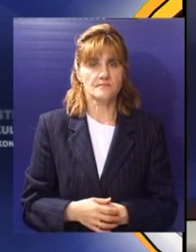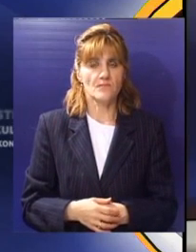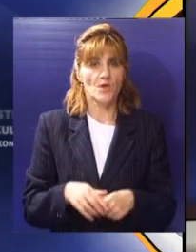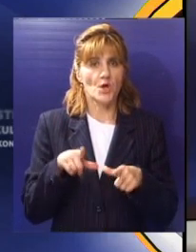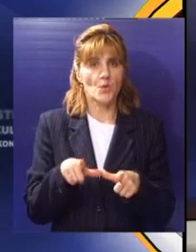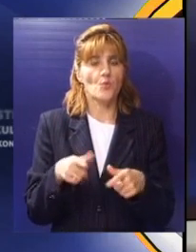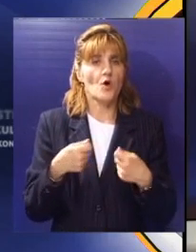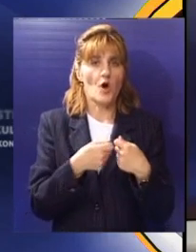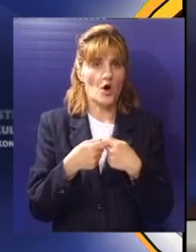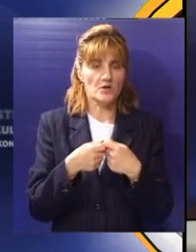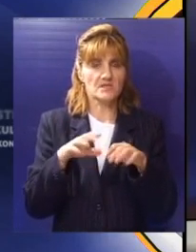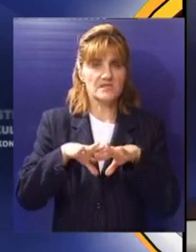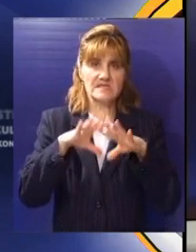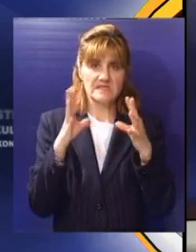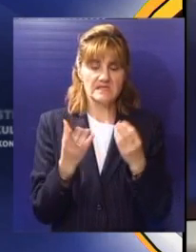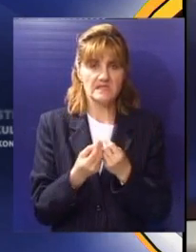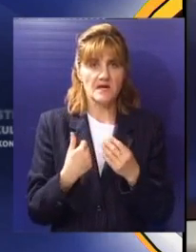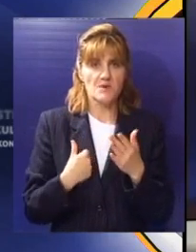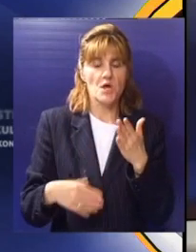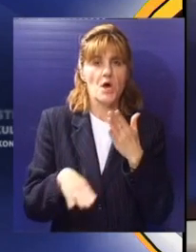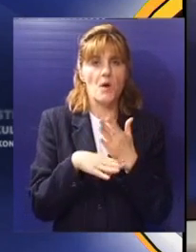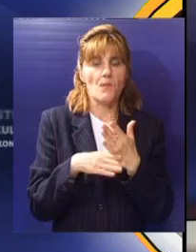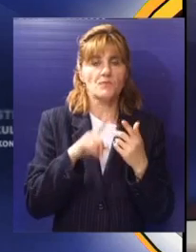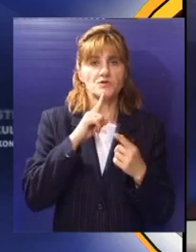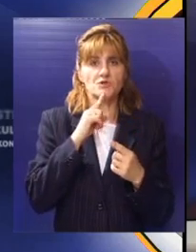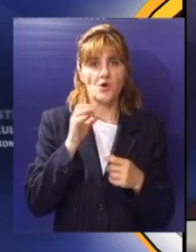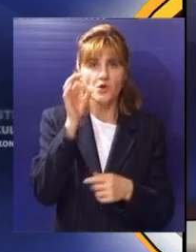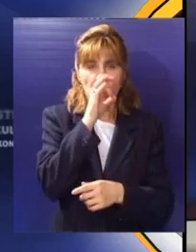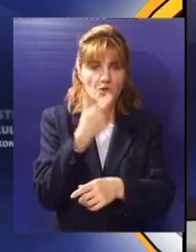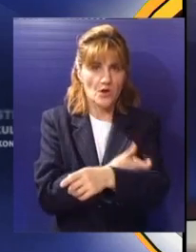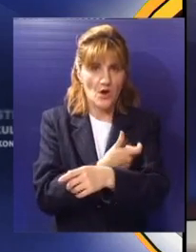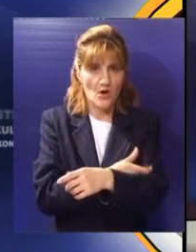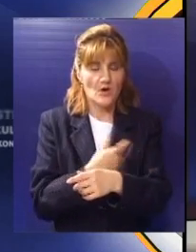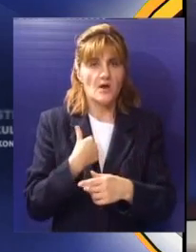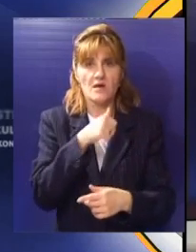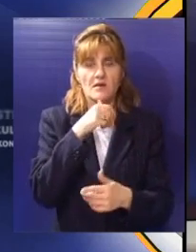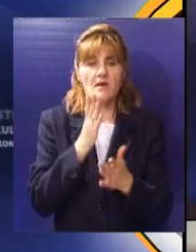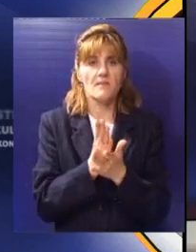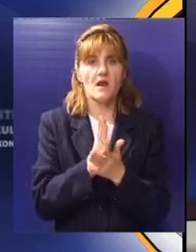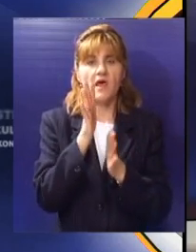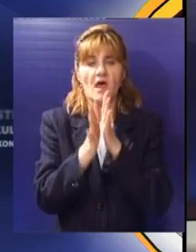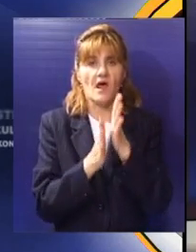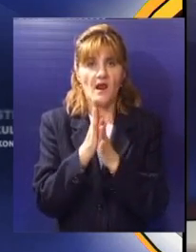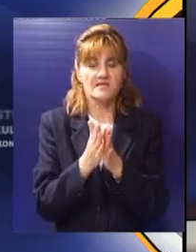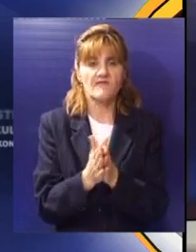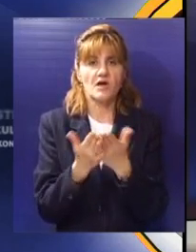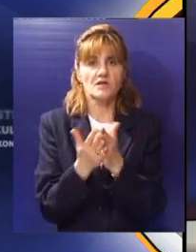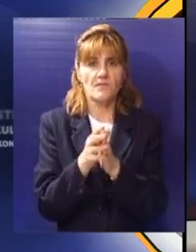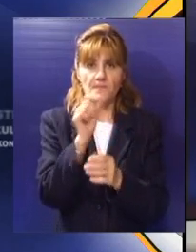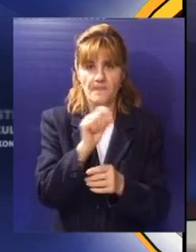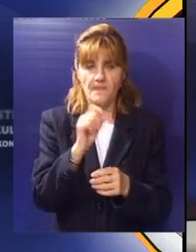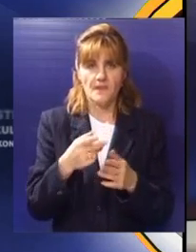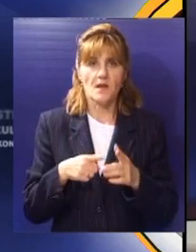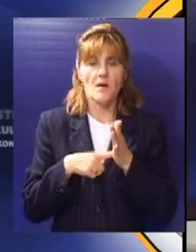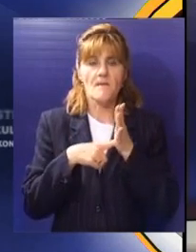U organizaciji zajednice za pomoć zavisnicima Hosana juče je održana tribina na kojoj je predstavljeno novi časopis